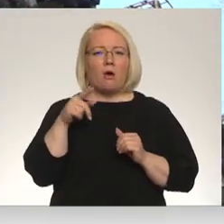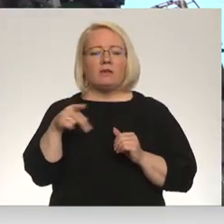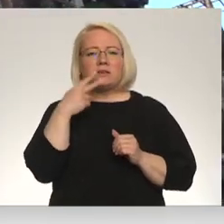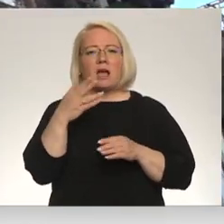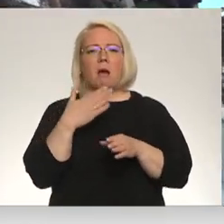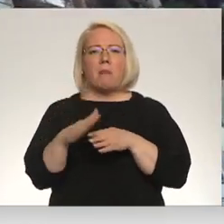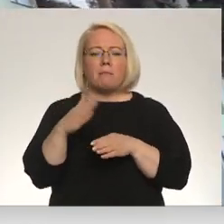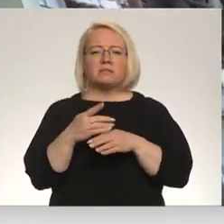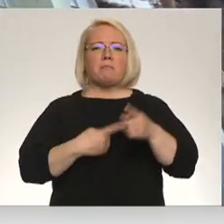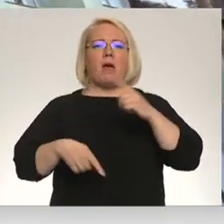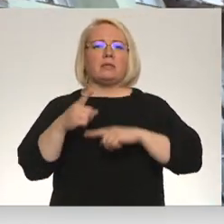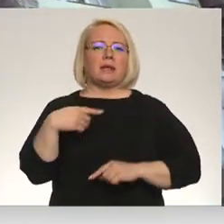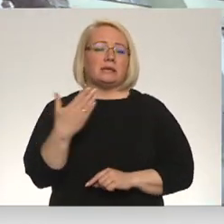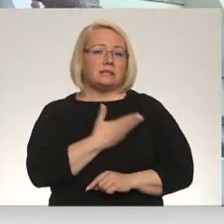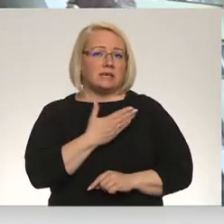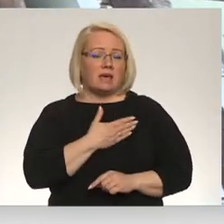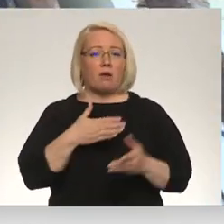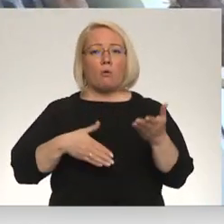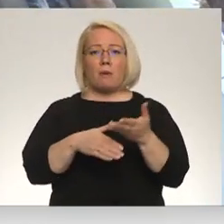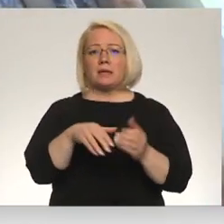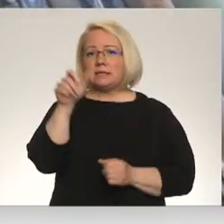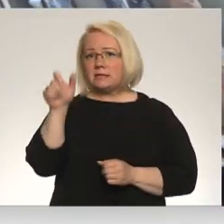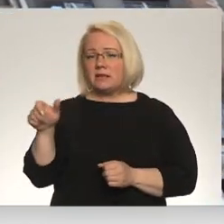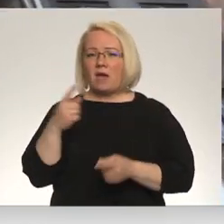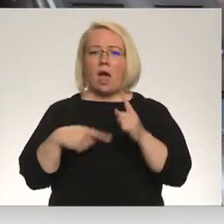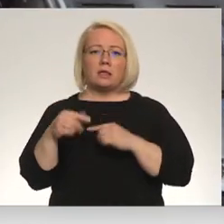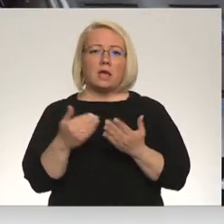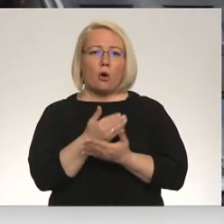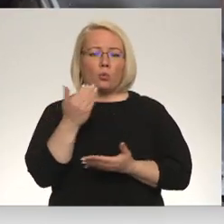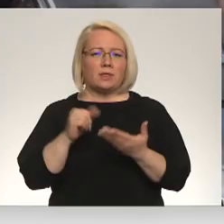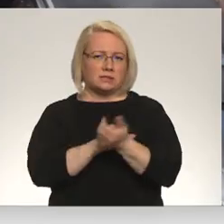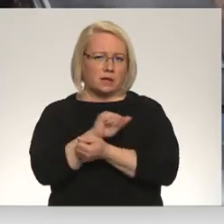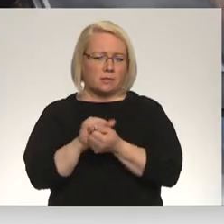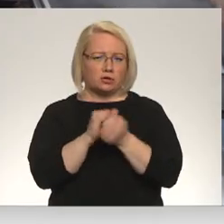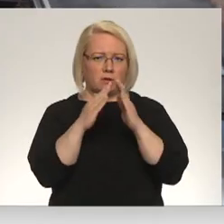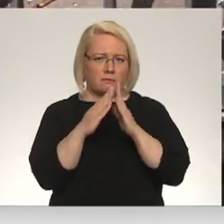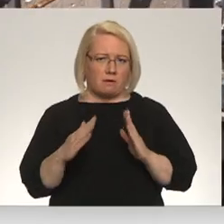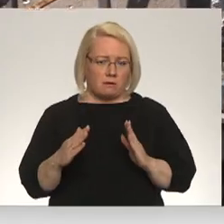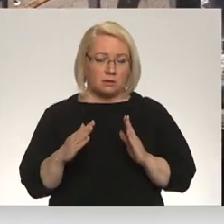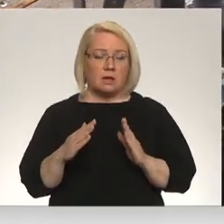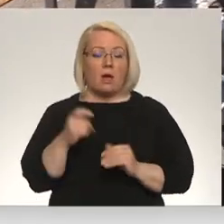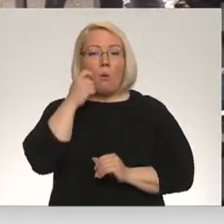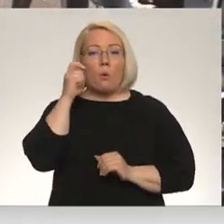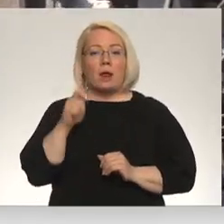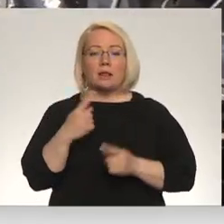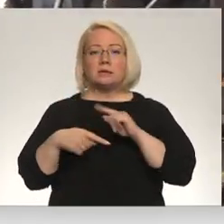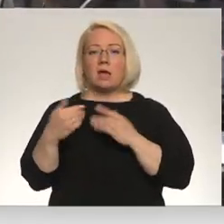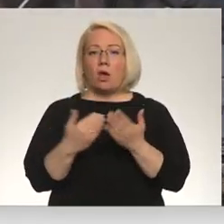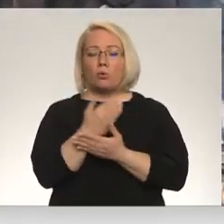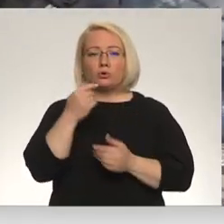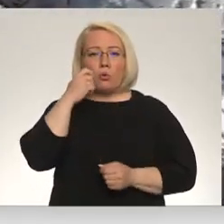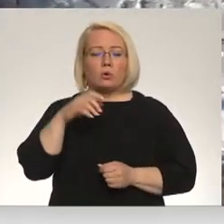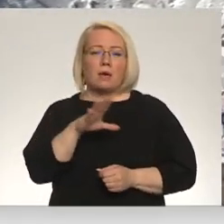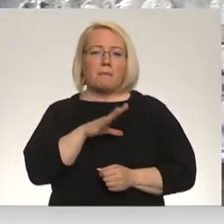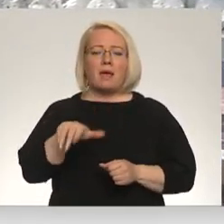atgriezt dzīvi un palīdzēt cilvēkiem atjaunot sapostītos nāmus. Un Ukraiņas atjaunošana bija